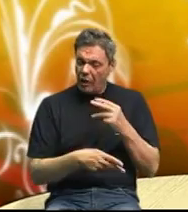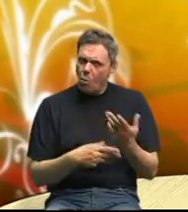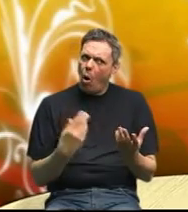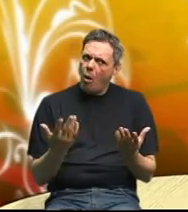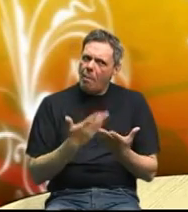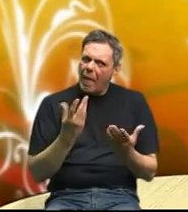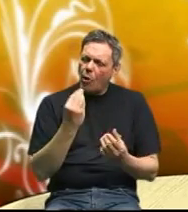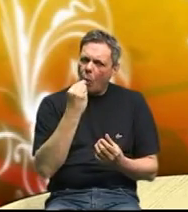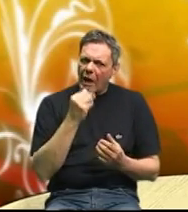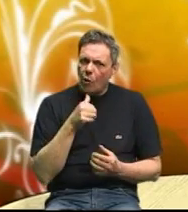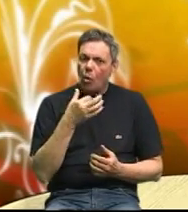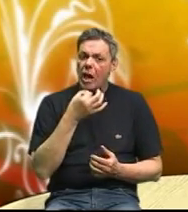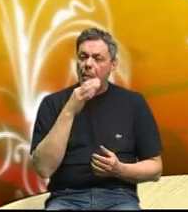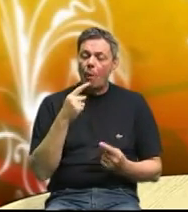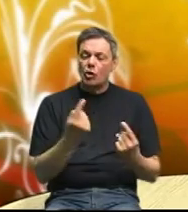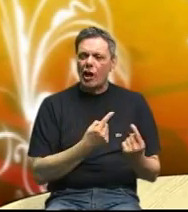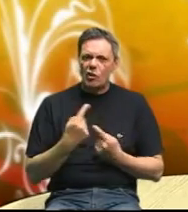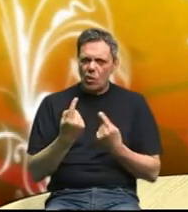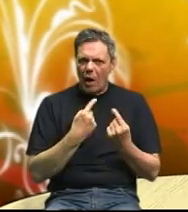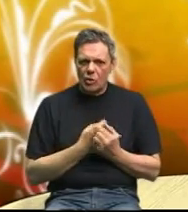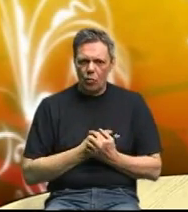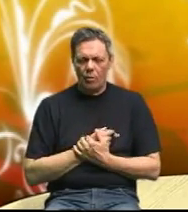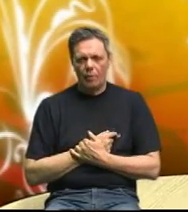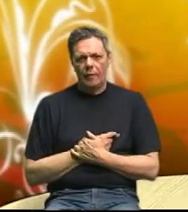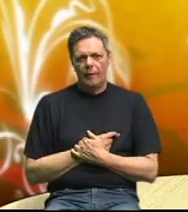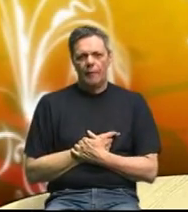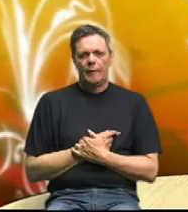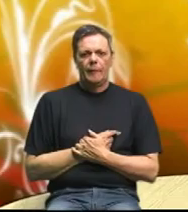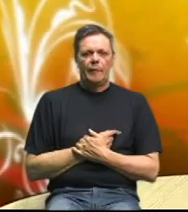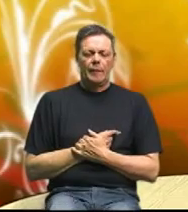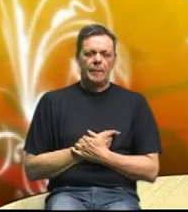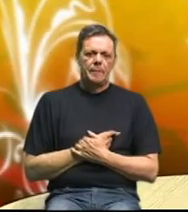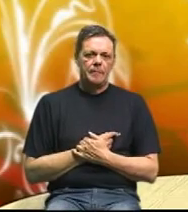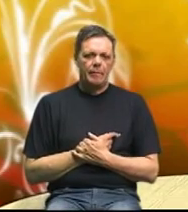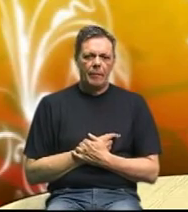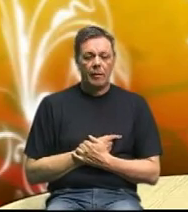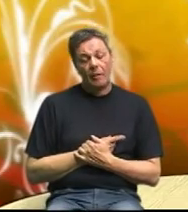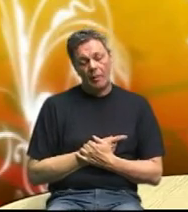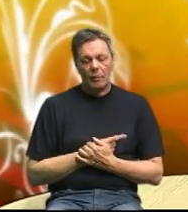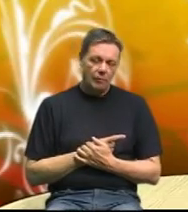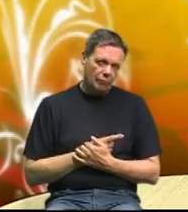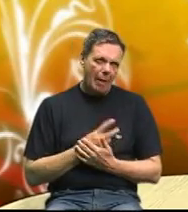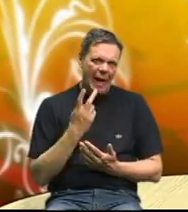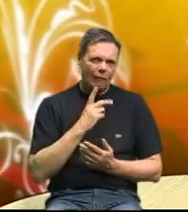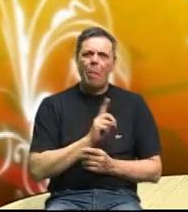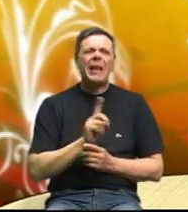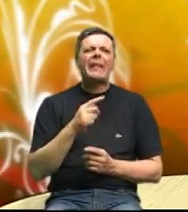tako reći i poboljšao situaciju možda isto nema evidence based ne možemo reći to je to sada